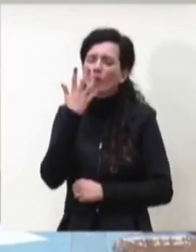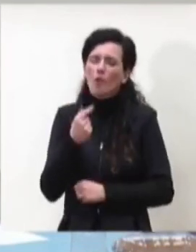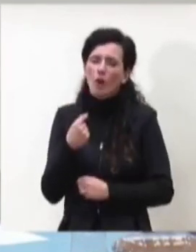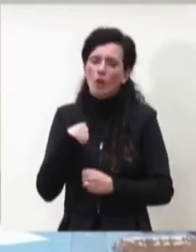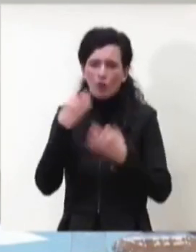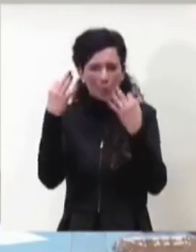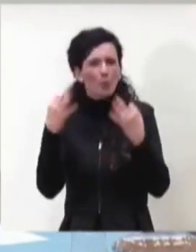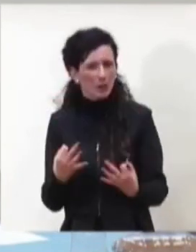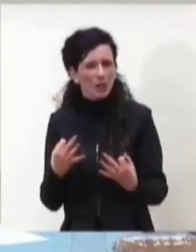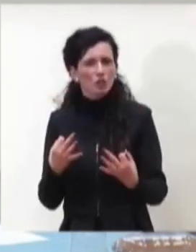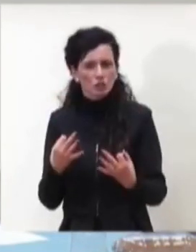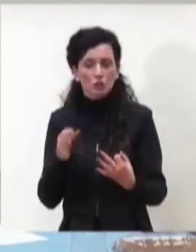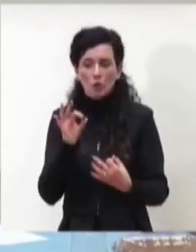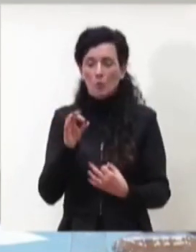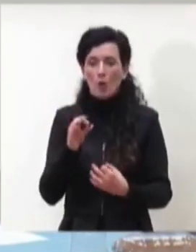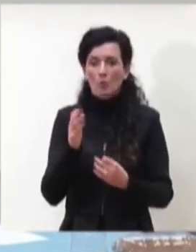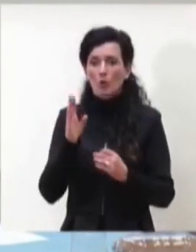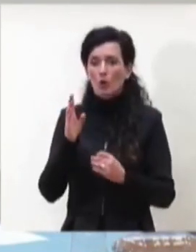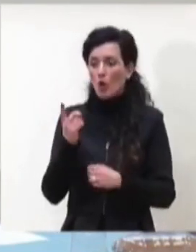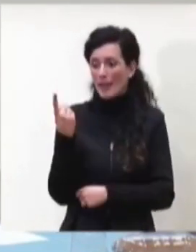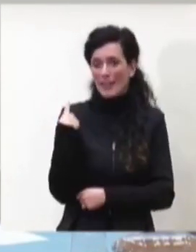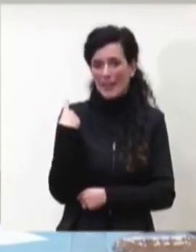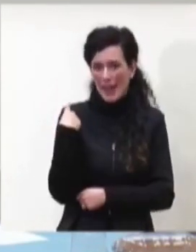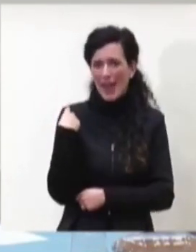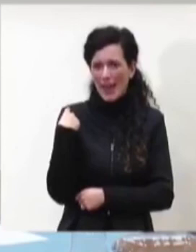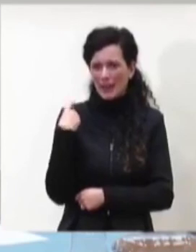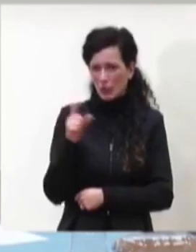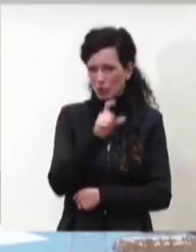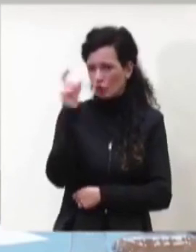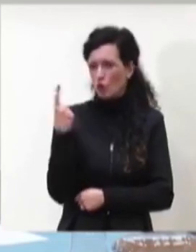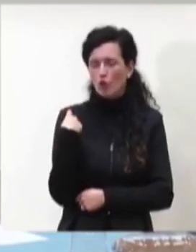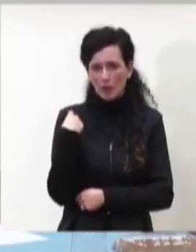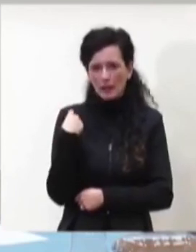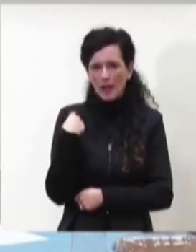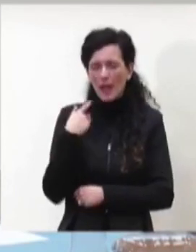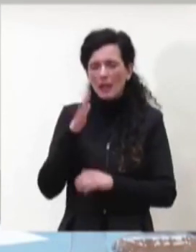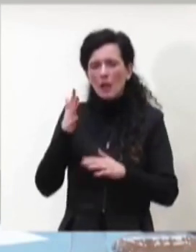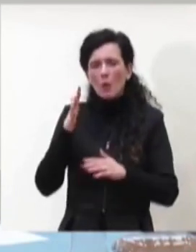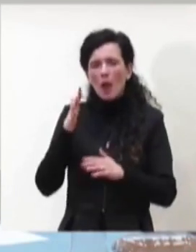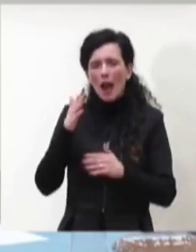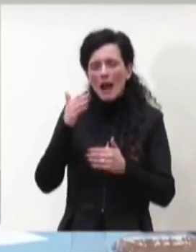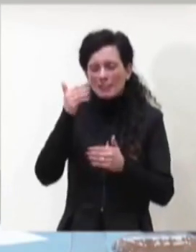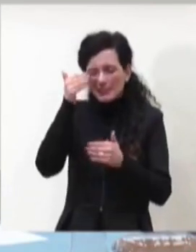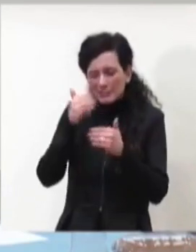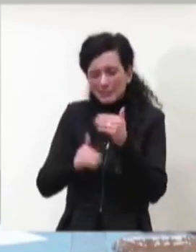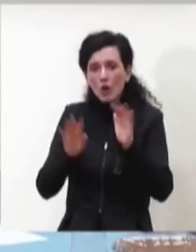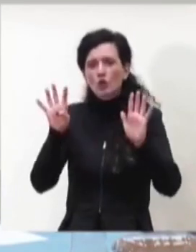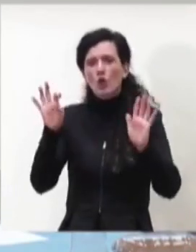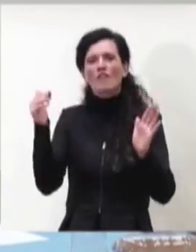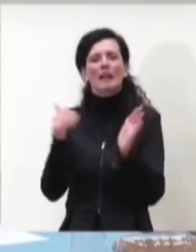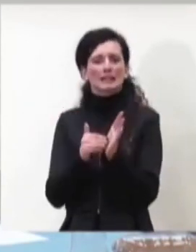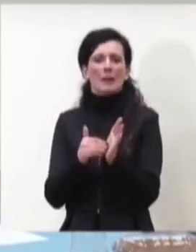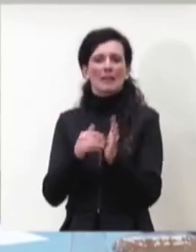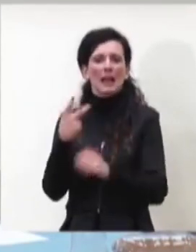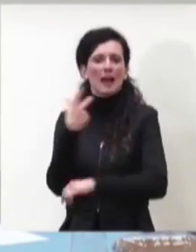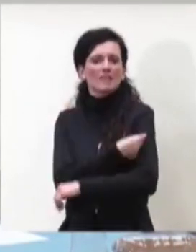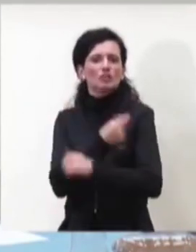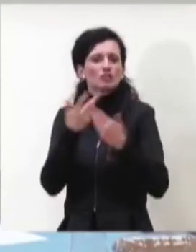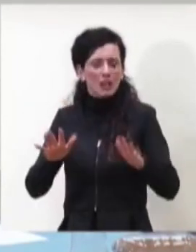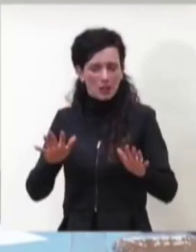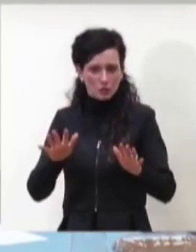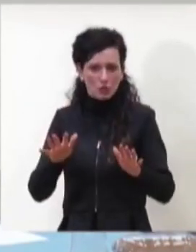addirittura siamo andati vicino a 90 mila. E tutto questo è